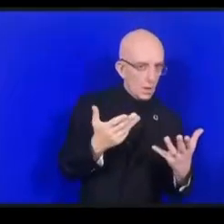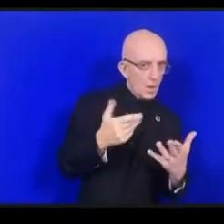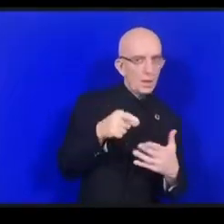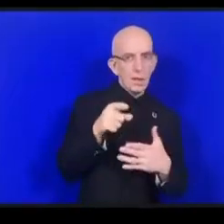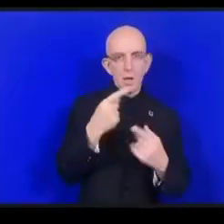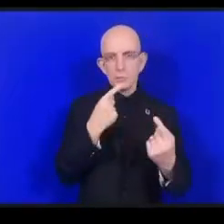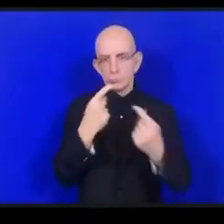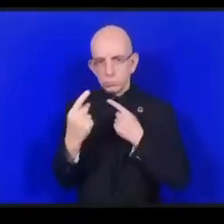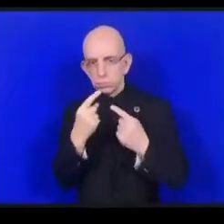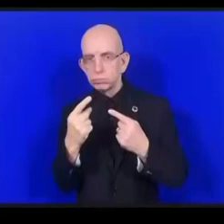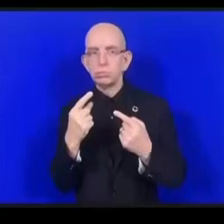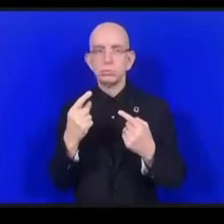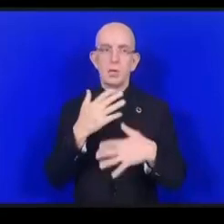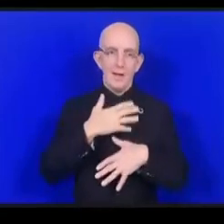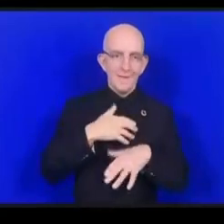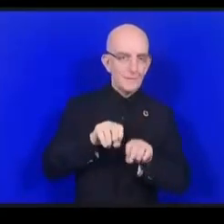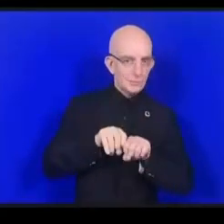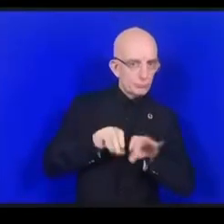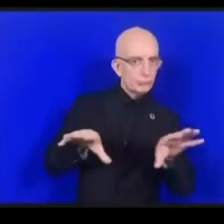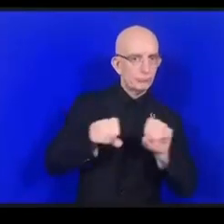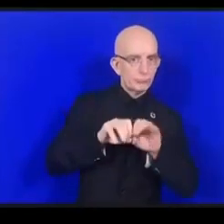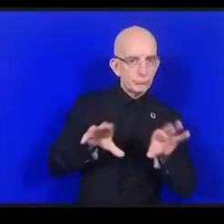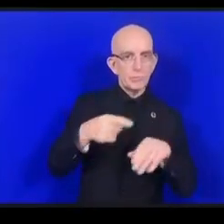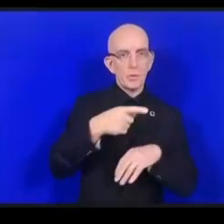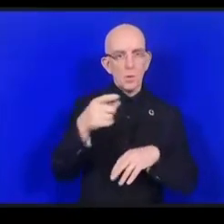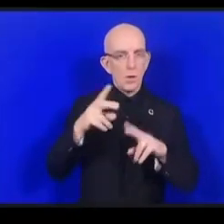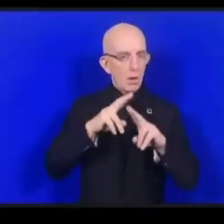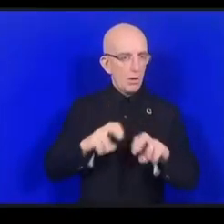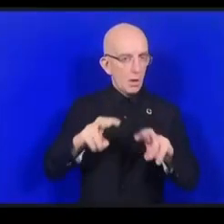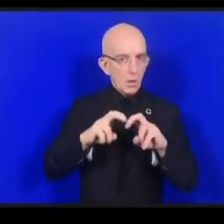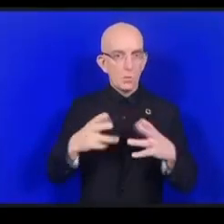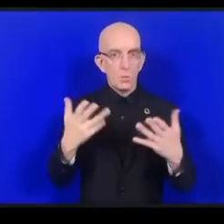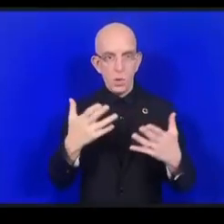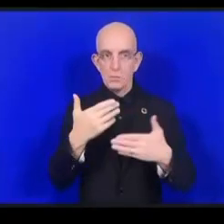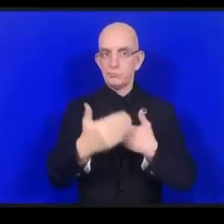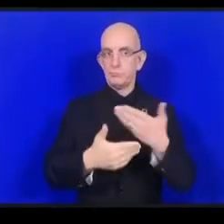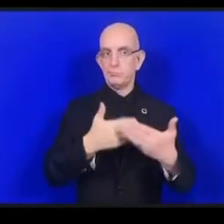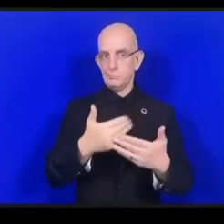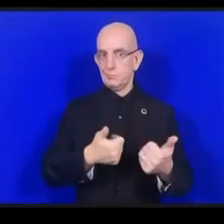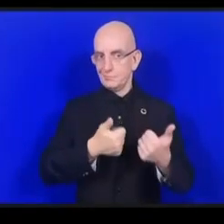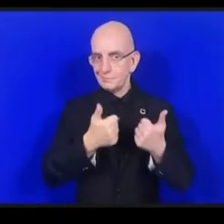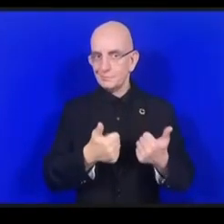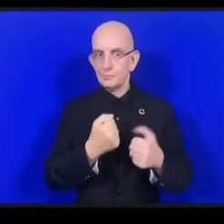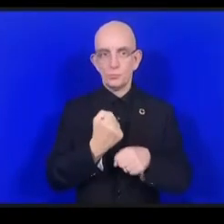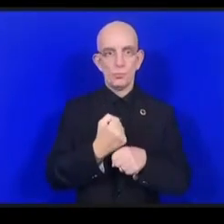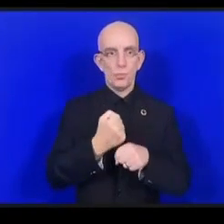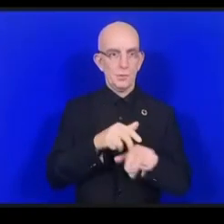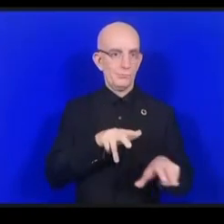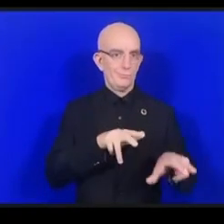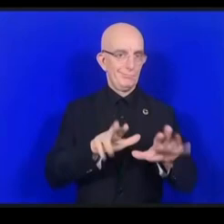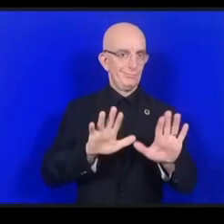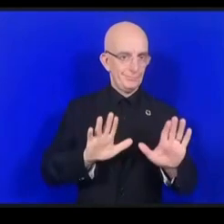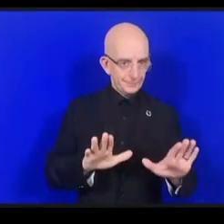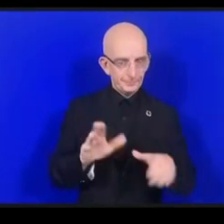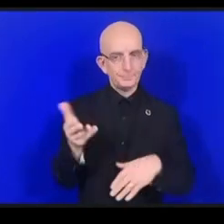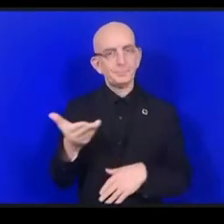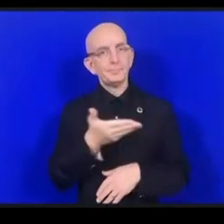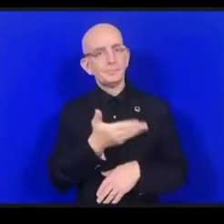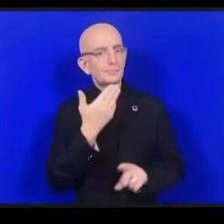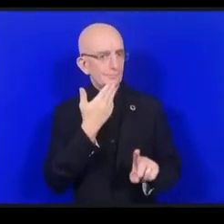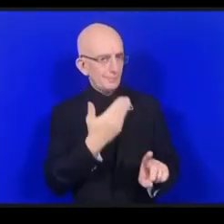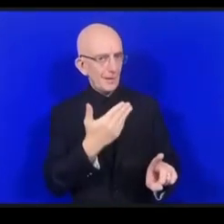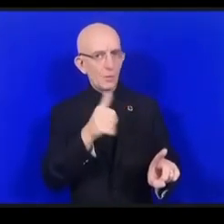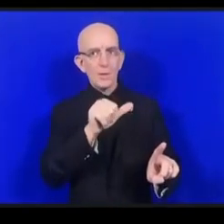وجودها كيف يمكن أن نتعامل مع ذلك إذن هذه المشكلات التي ننظر فيها في هذا الإتلاف